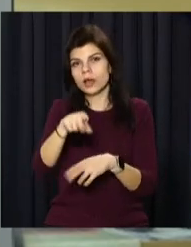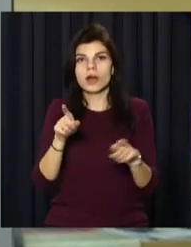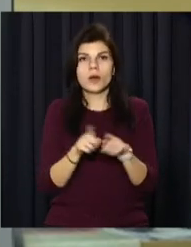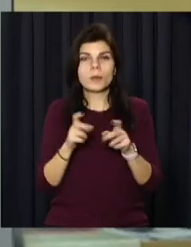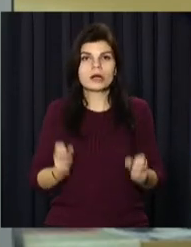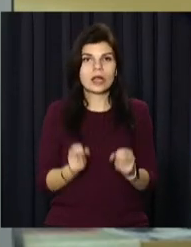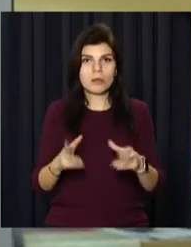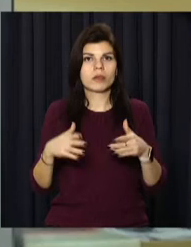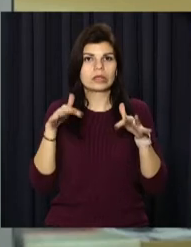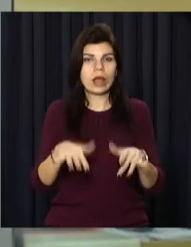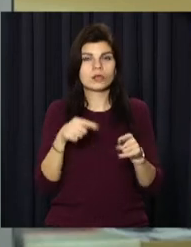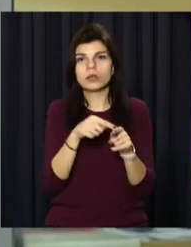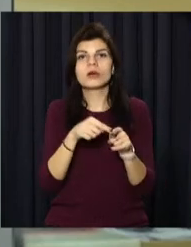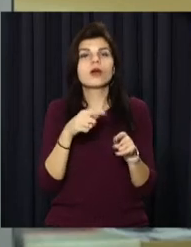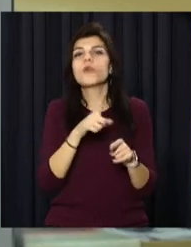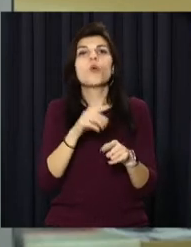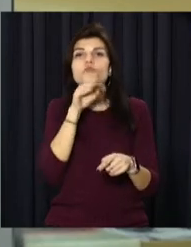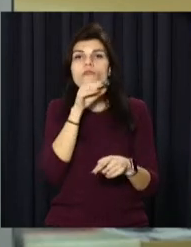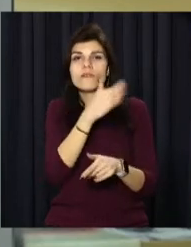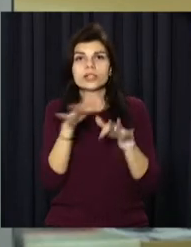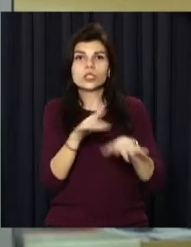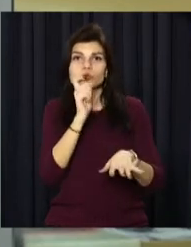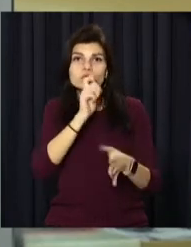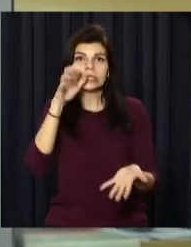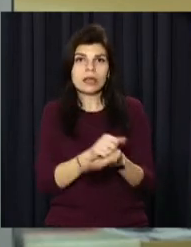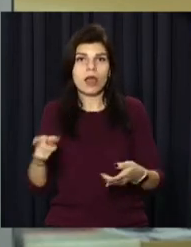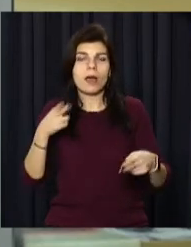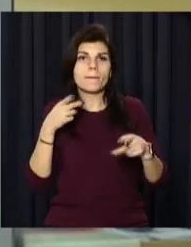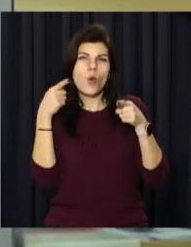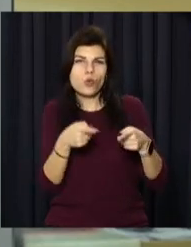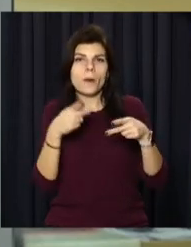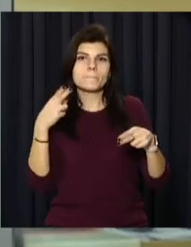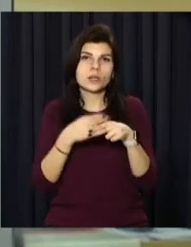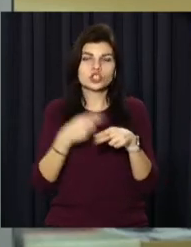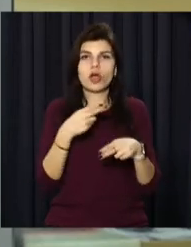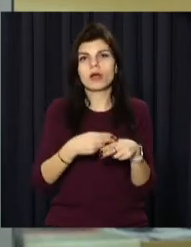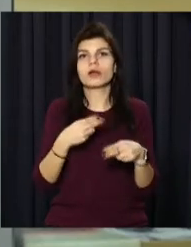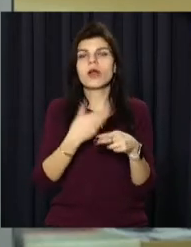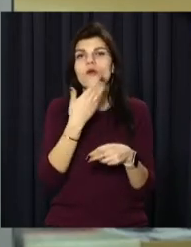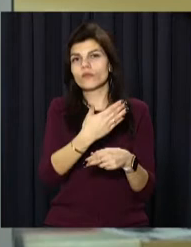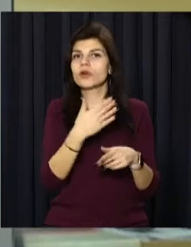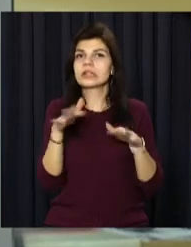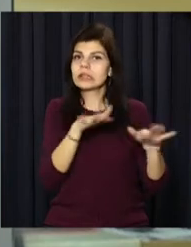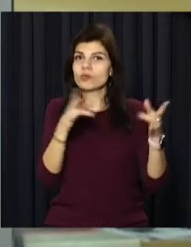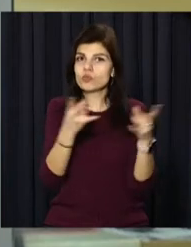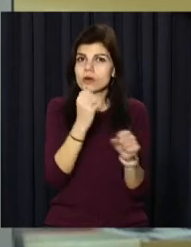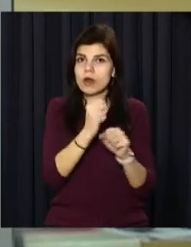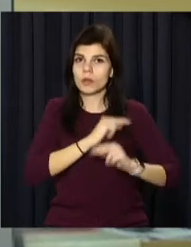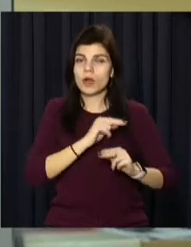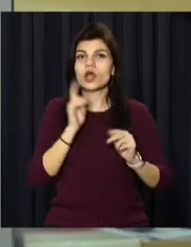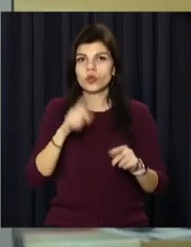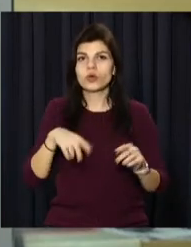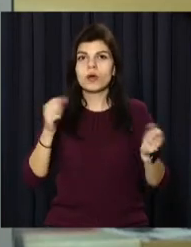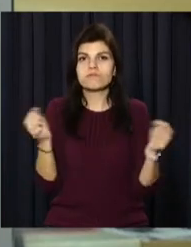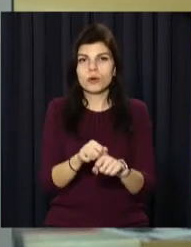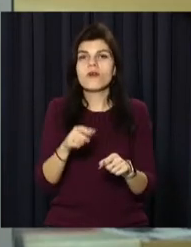Їм інкримінують перешкоджання професійній діяльності, погрози або насильство щодо медійників та пограбування водія,